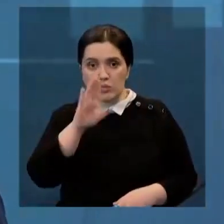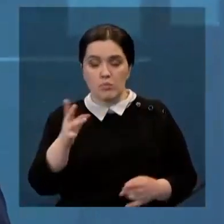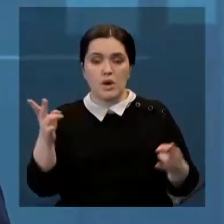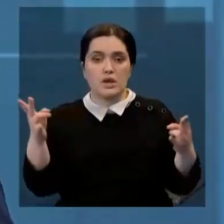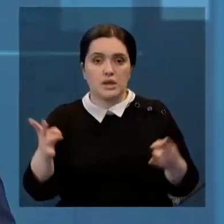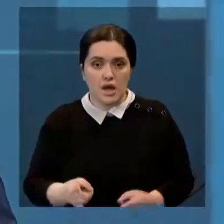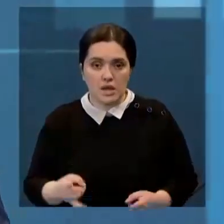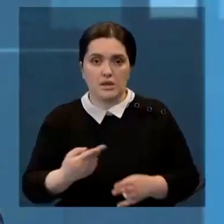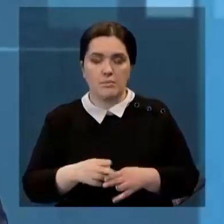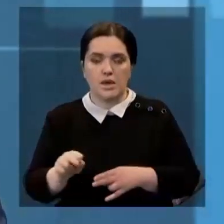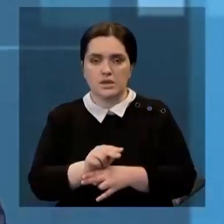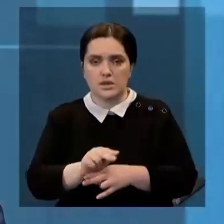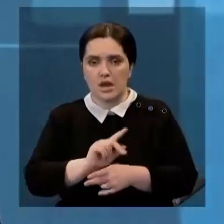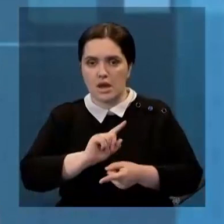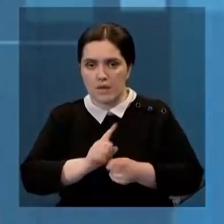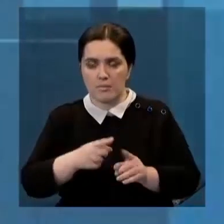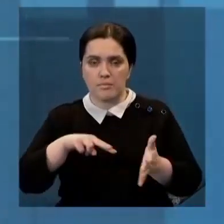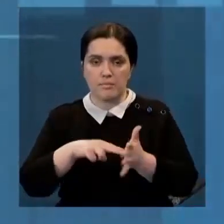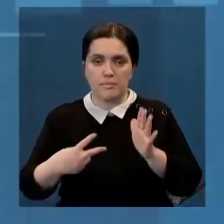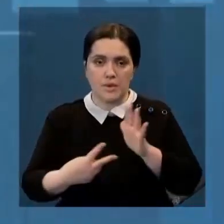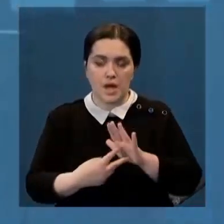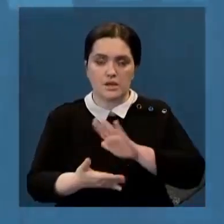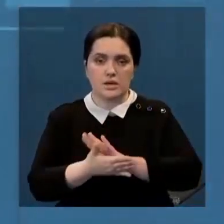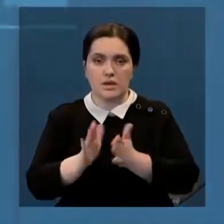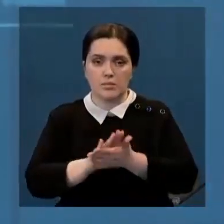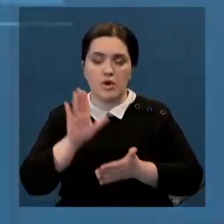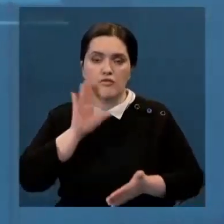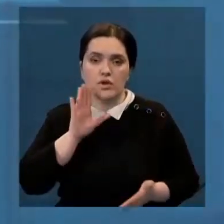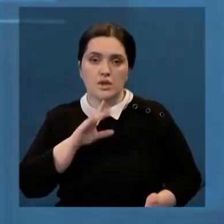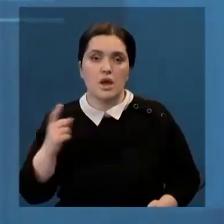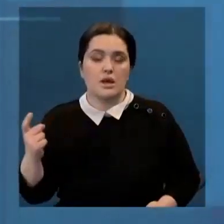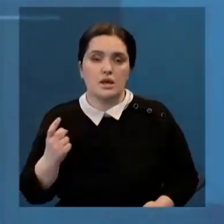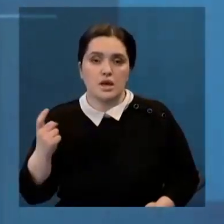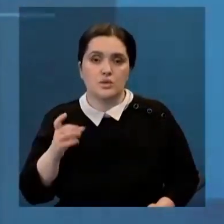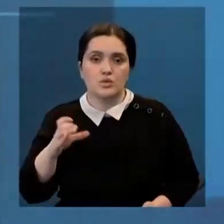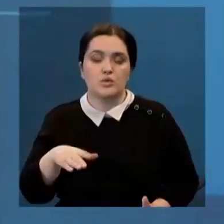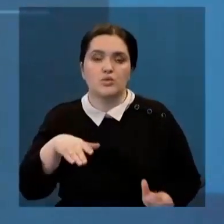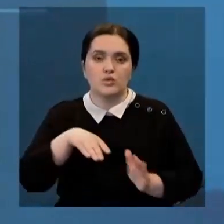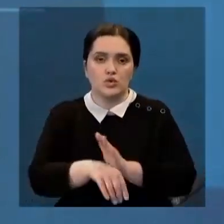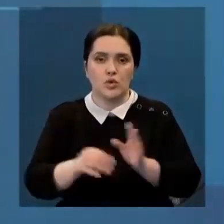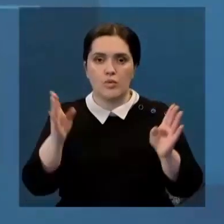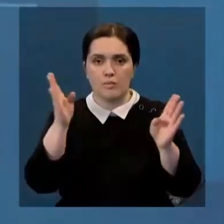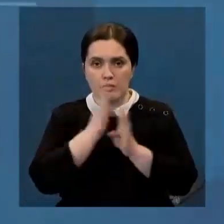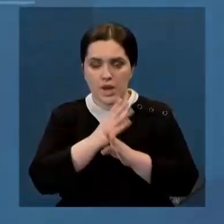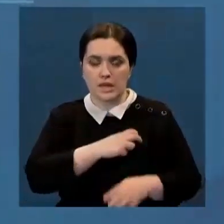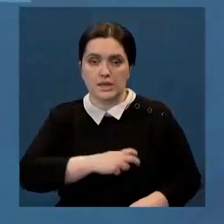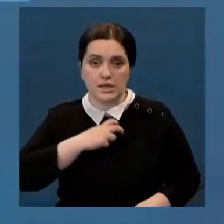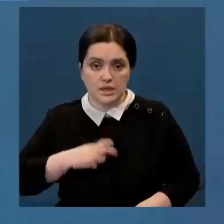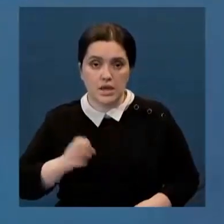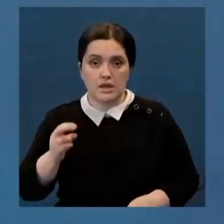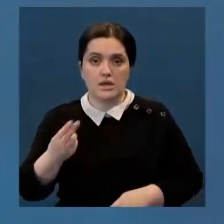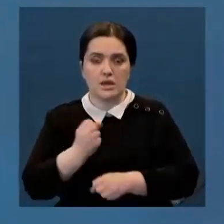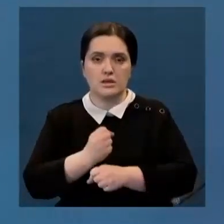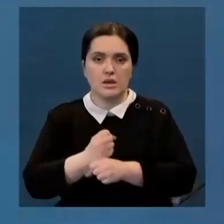как минимум скорректировать принятые планы и концепции развития водного хозяйства страны с учетом экологических рисков, как это